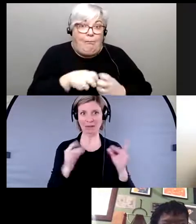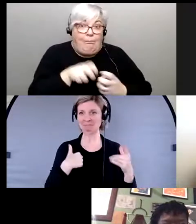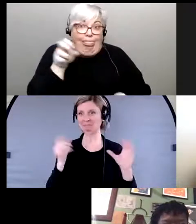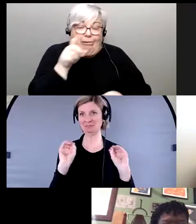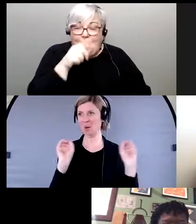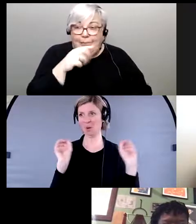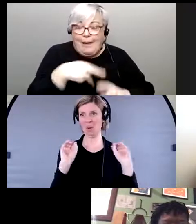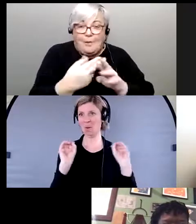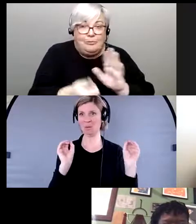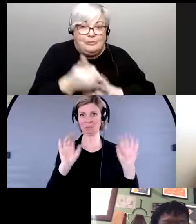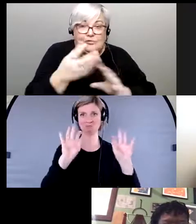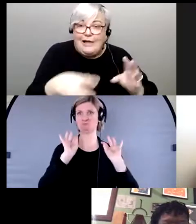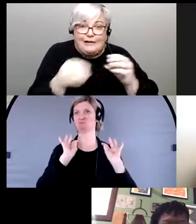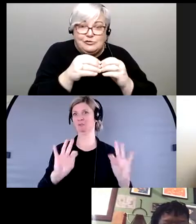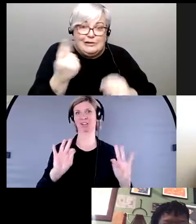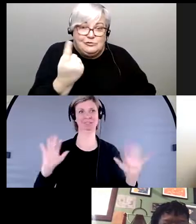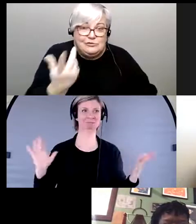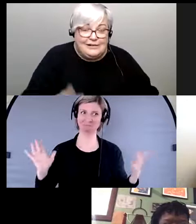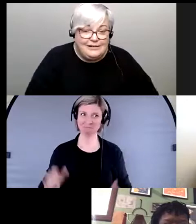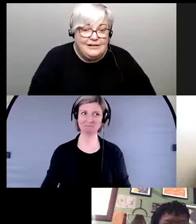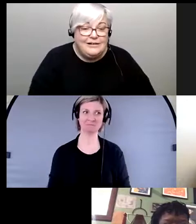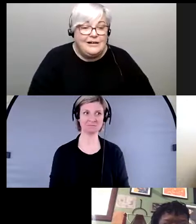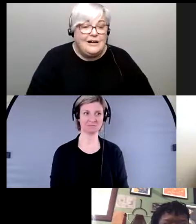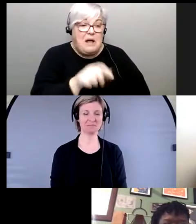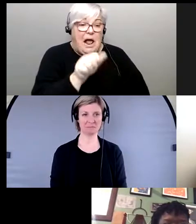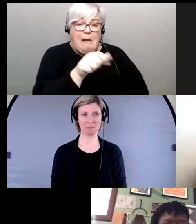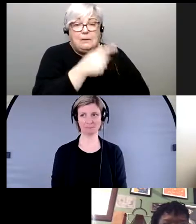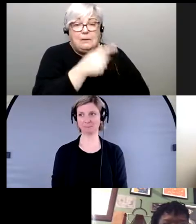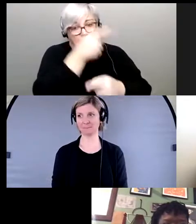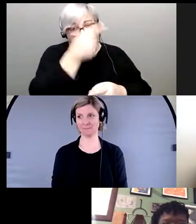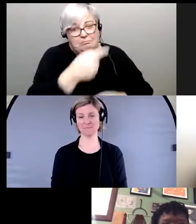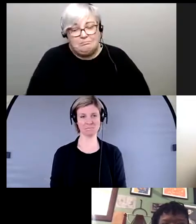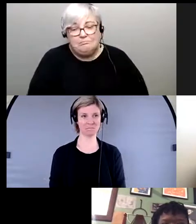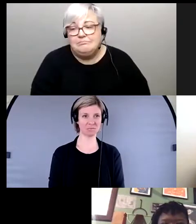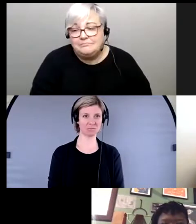très beau j'ai vraiment rien d'autre à ajouter je pense que ce qu'Amy a dit était vraiment très bien